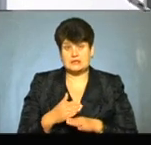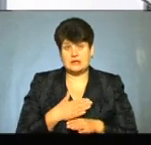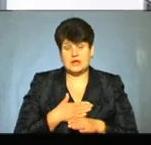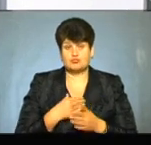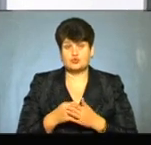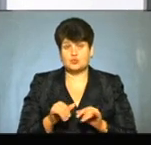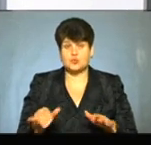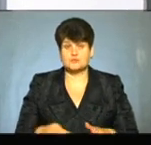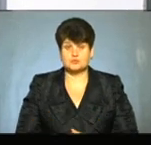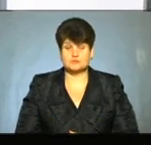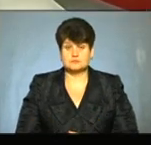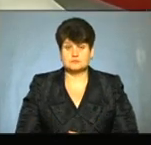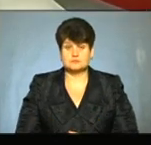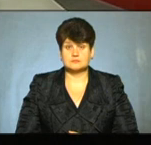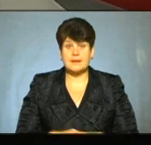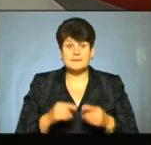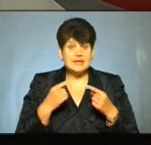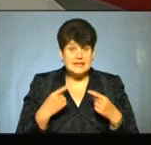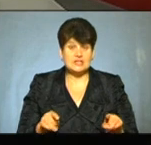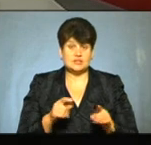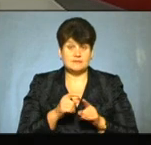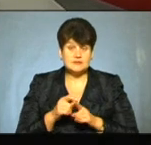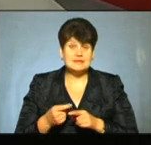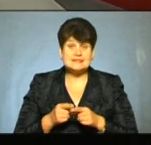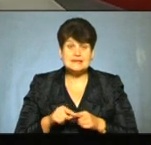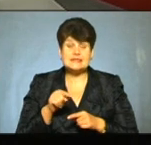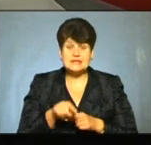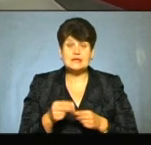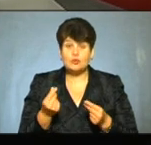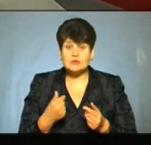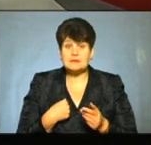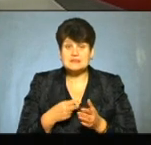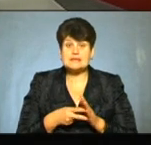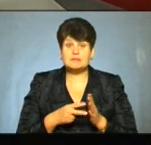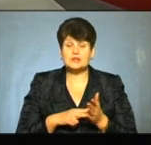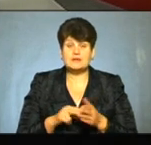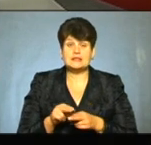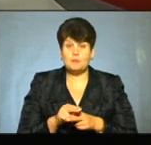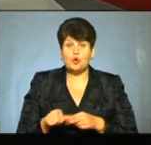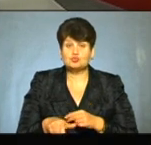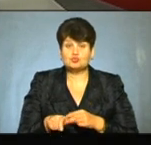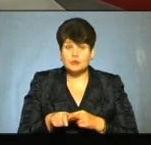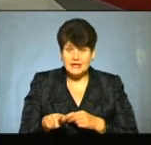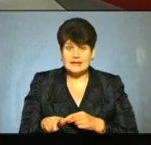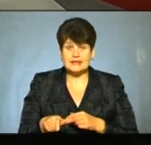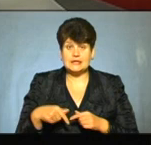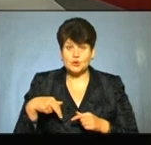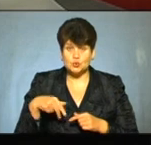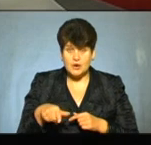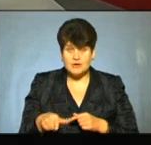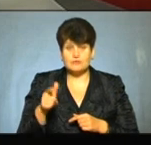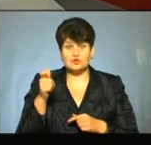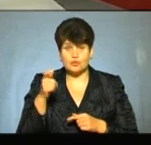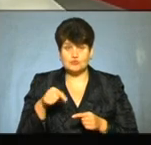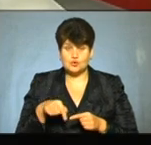бюджеті розвитку. Або іншими словами, це всі ці кошти, які ми запланували на ремонт доріг і тротуарів Чертково в цьому році. От весь